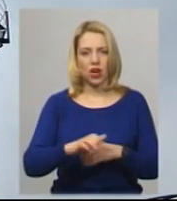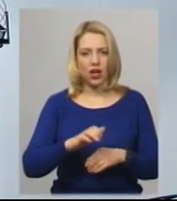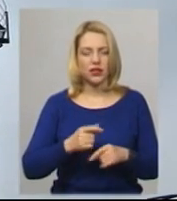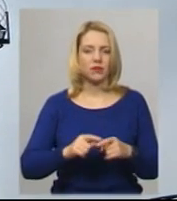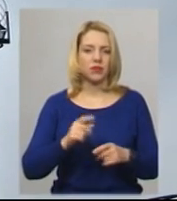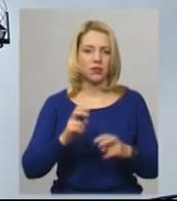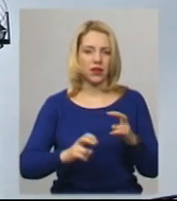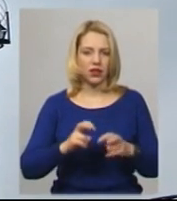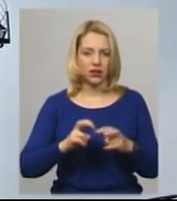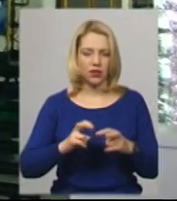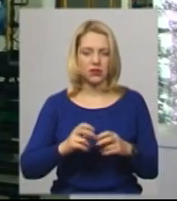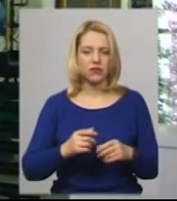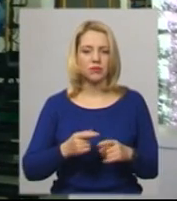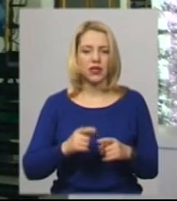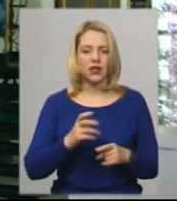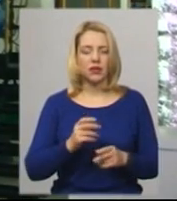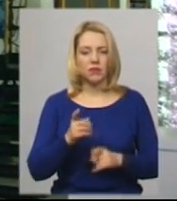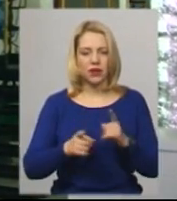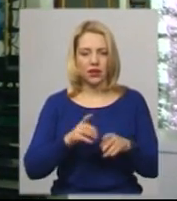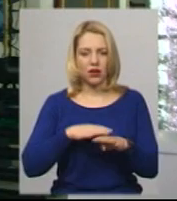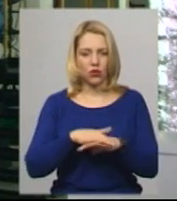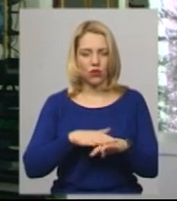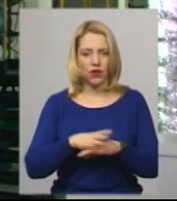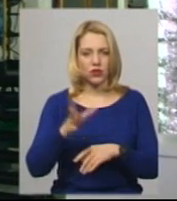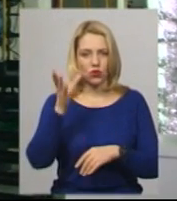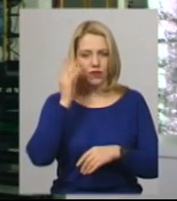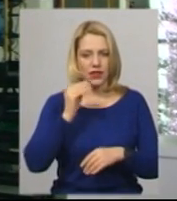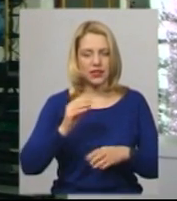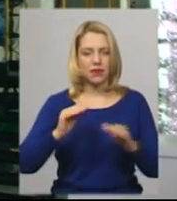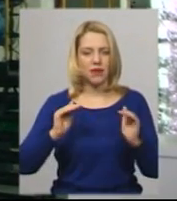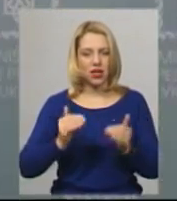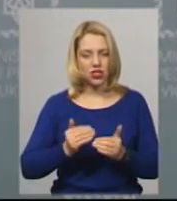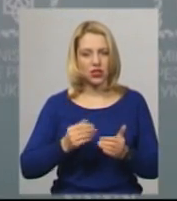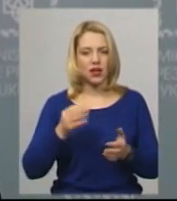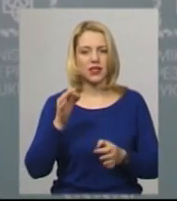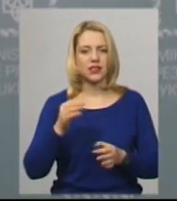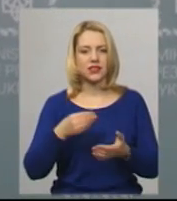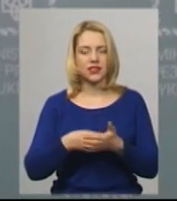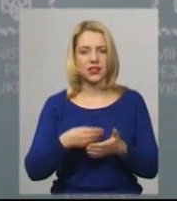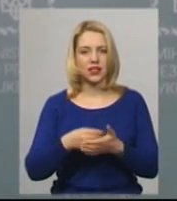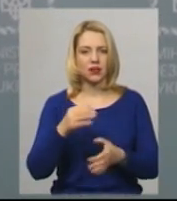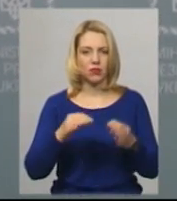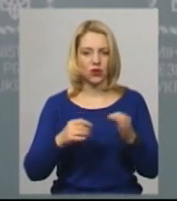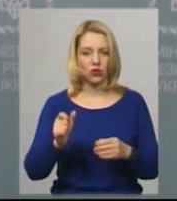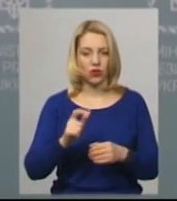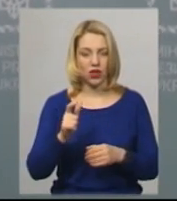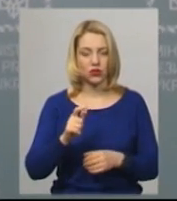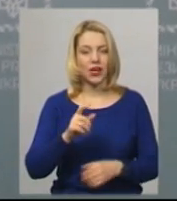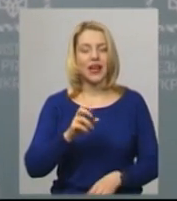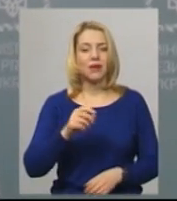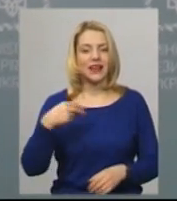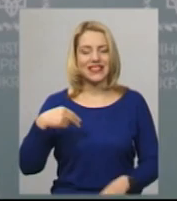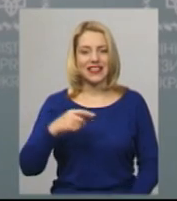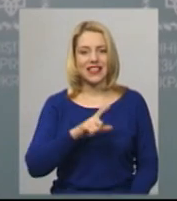плати за тепло та гарячу воду для споживачів з урахуванням зниження ціни природного газу. Президент України Володимир Зеленський тоді сказав, що